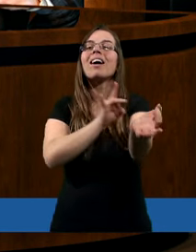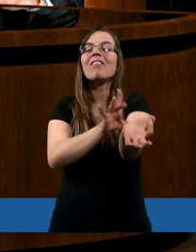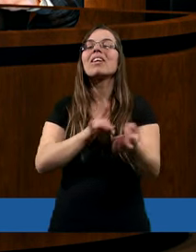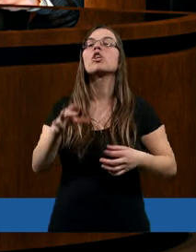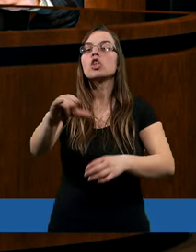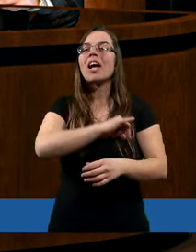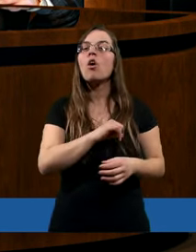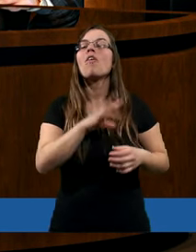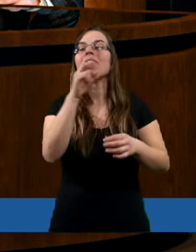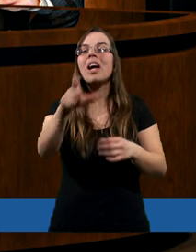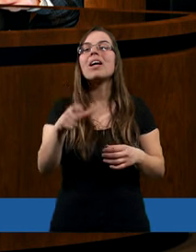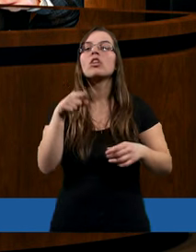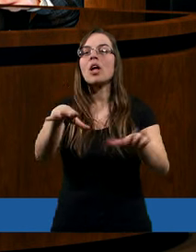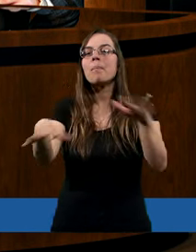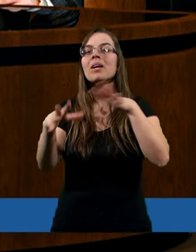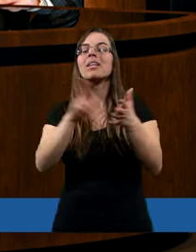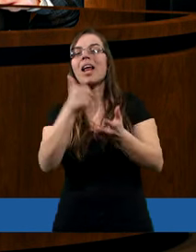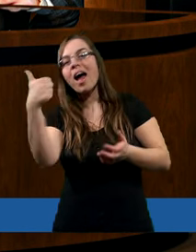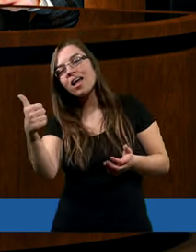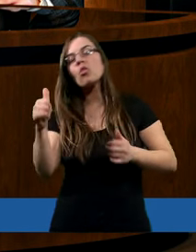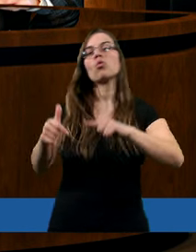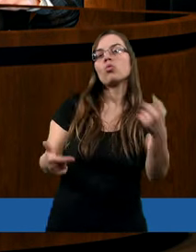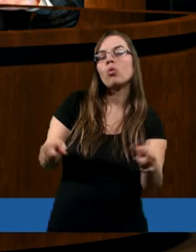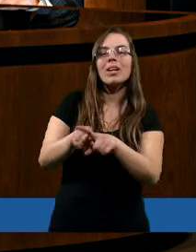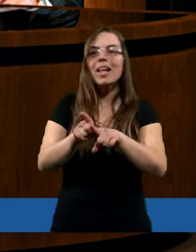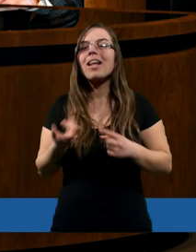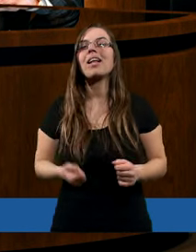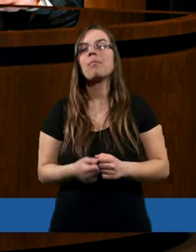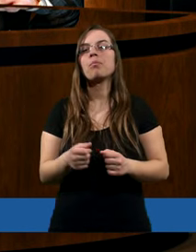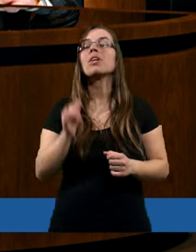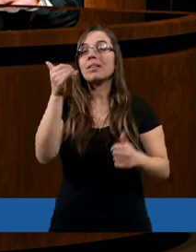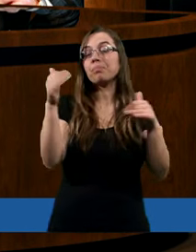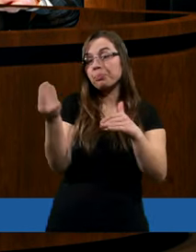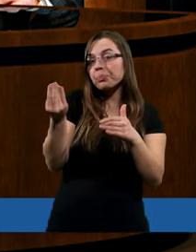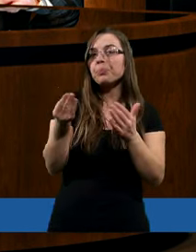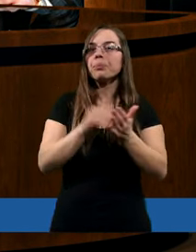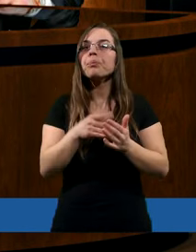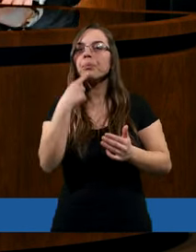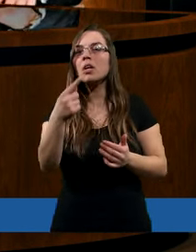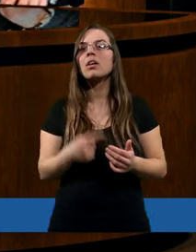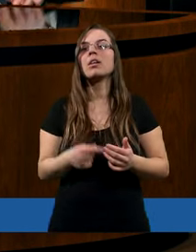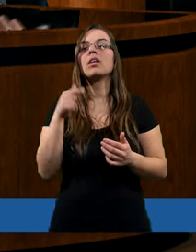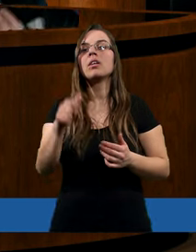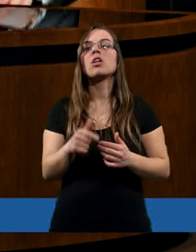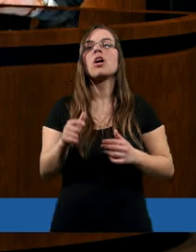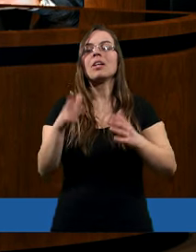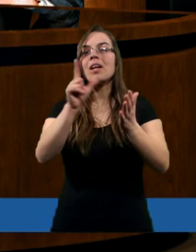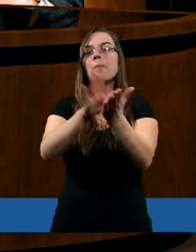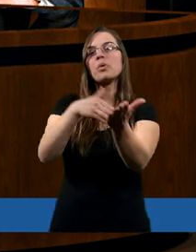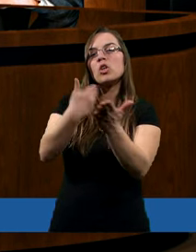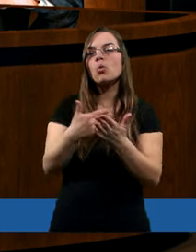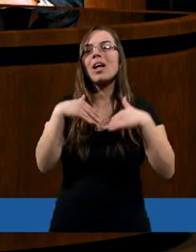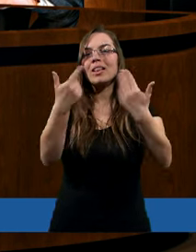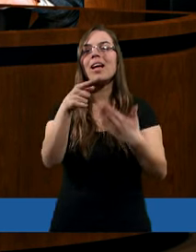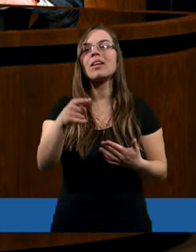grzechowi, więc to jest miejsce na jedno i na drugie. Ja jak mogę, to powiem wam przykład